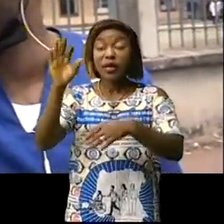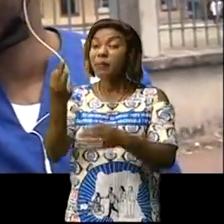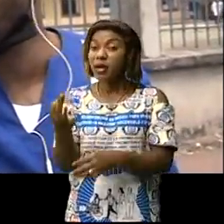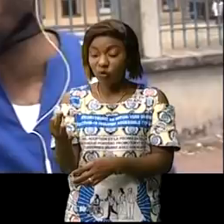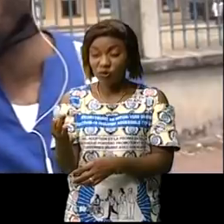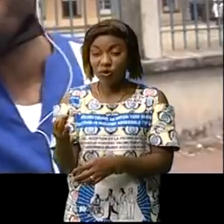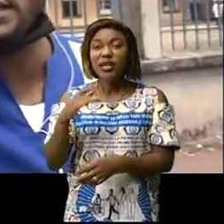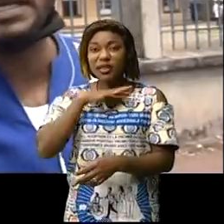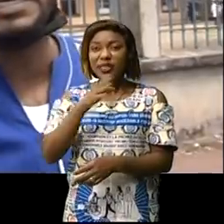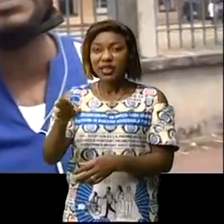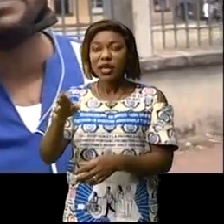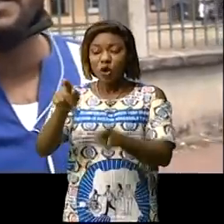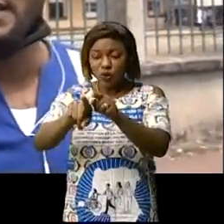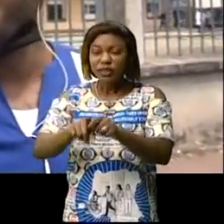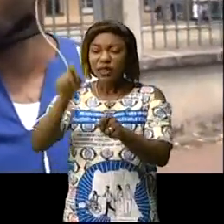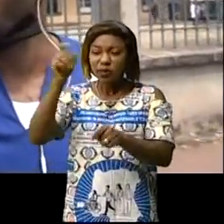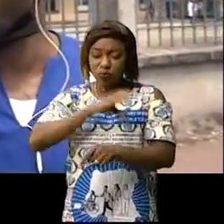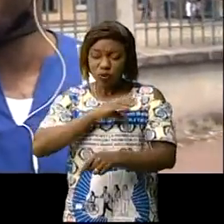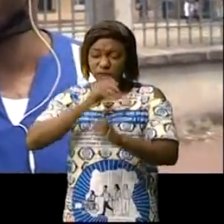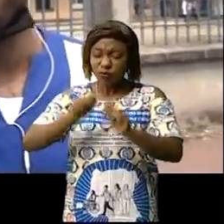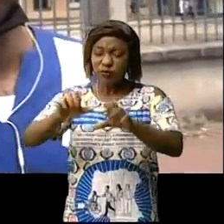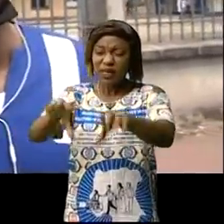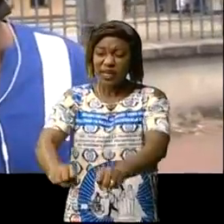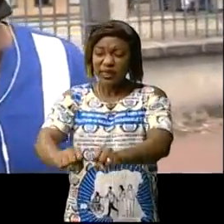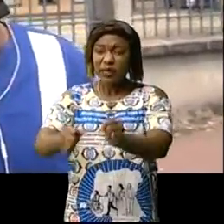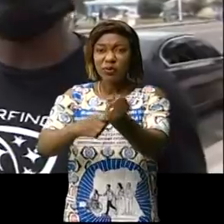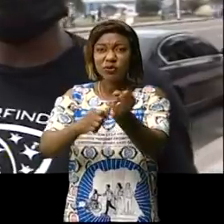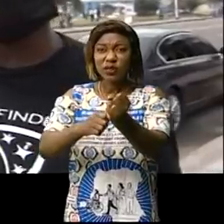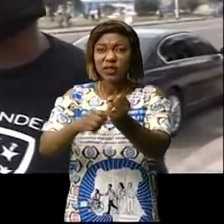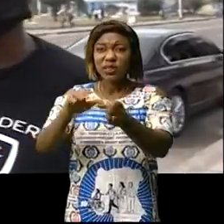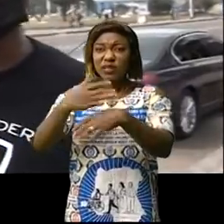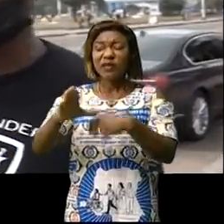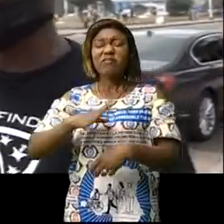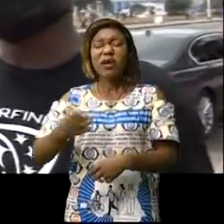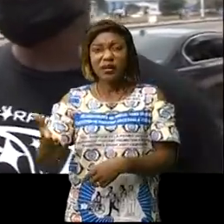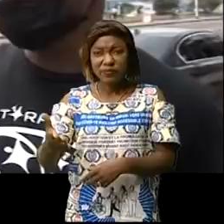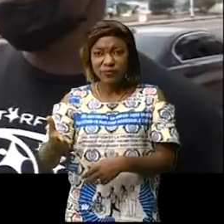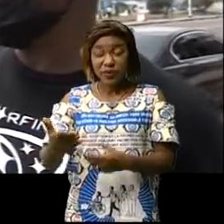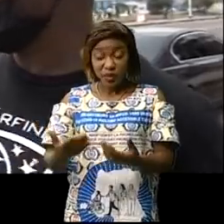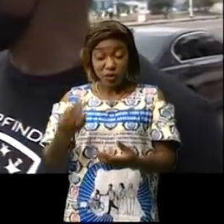des immondices il faut que les policiers réagissent parce que comme ça ça énerve quand même nous